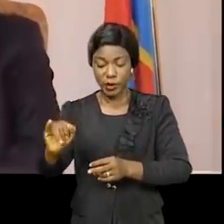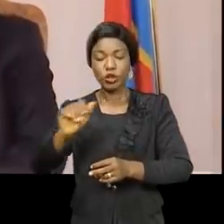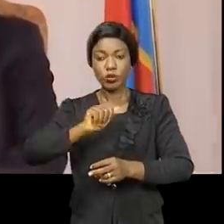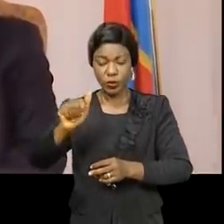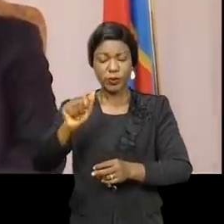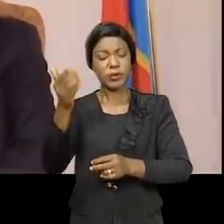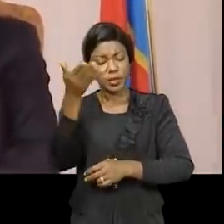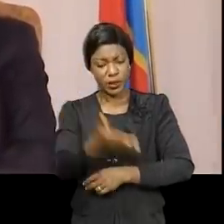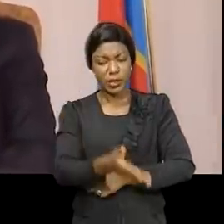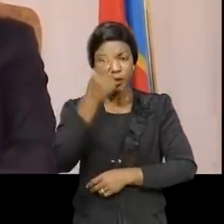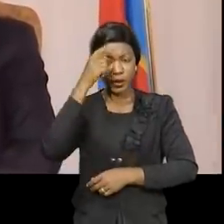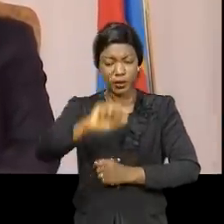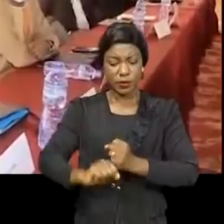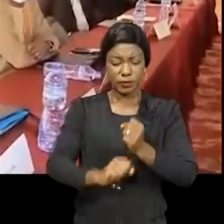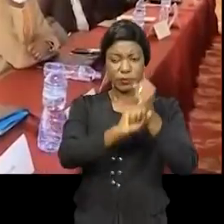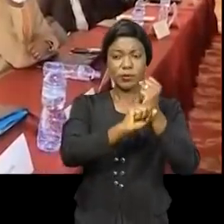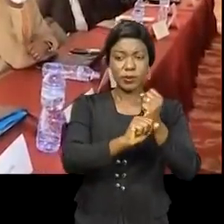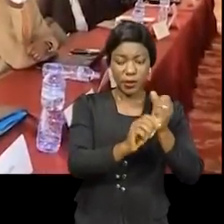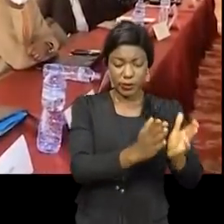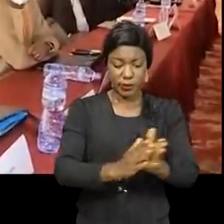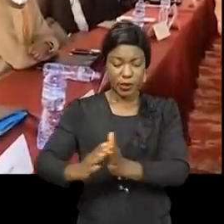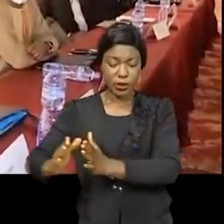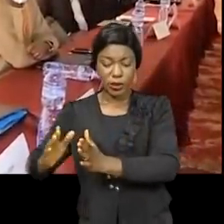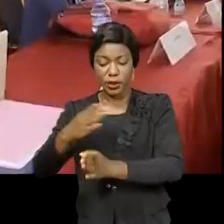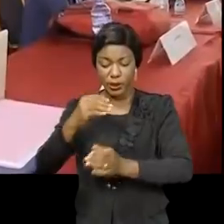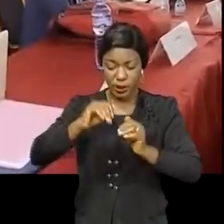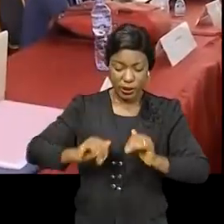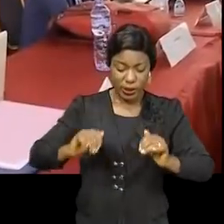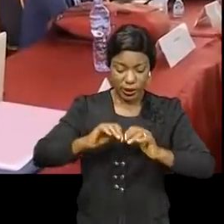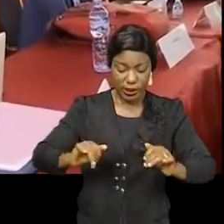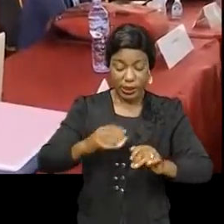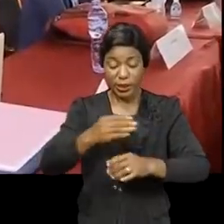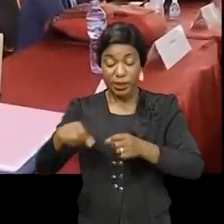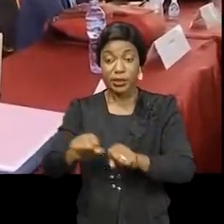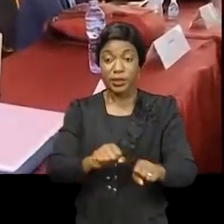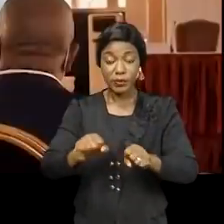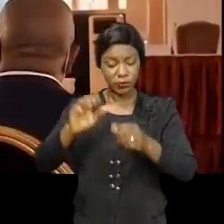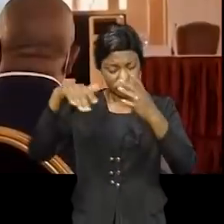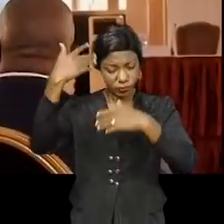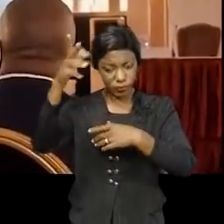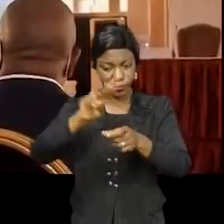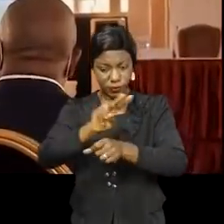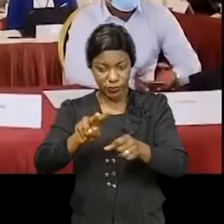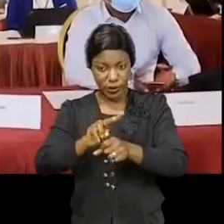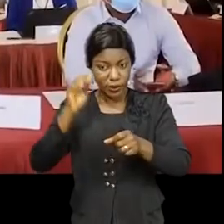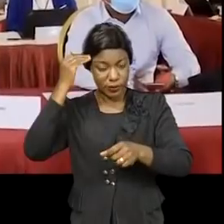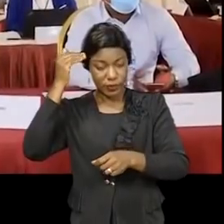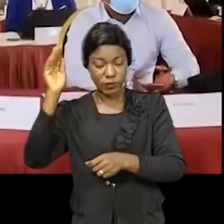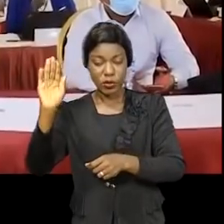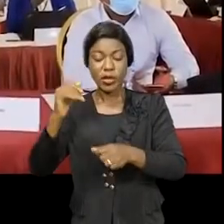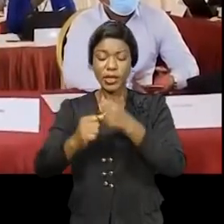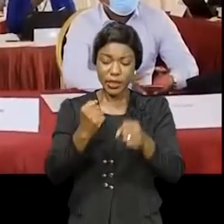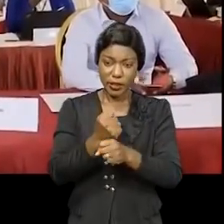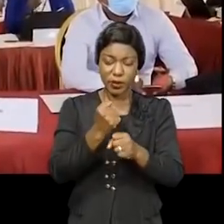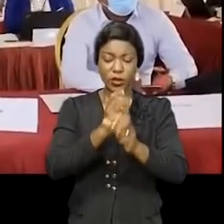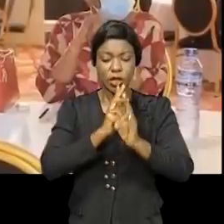démocratique du Congo en matière de préparation, de détection et de réponse aux futures épidémies de la maladie à virus Ebola. Les travaux dont